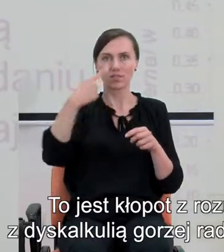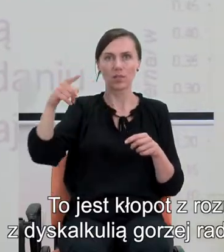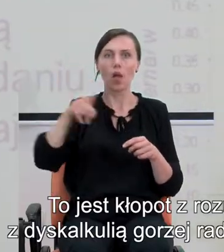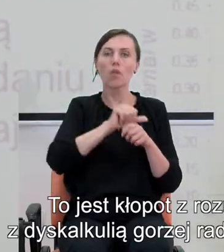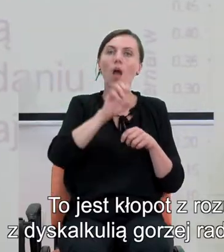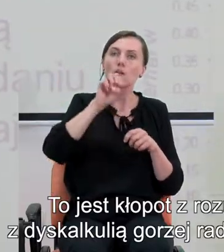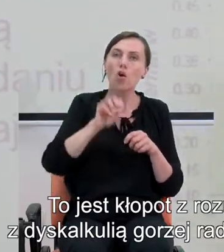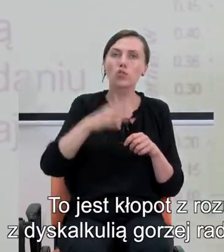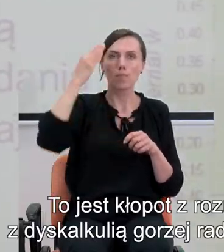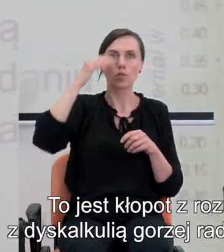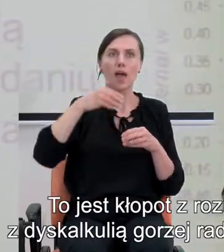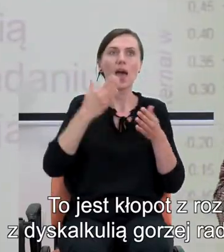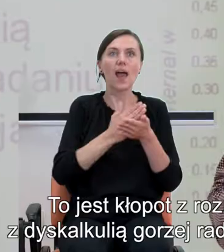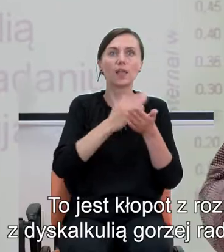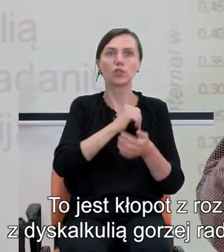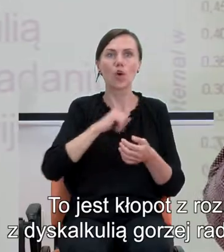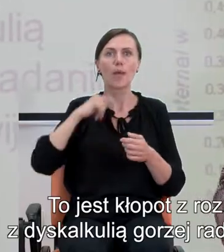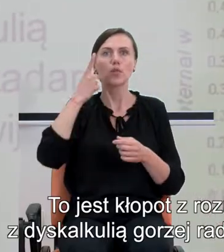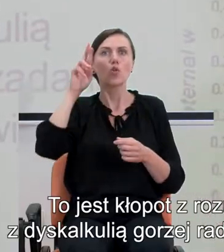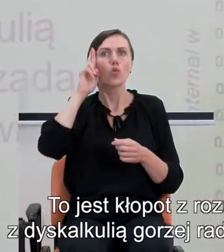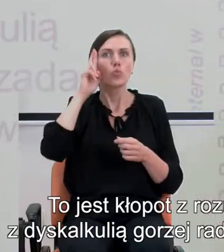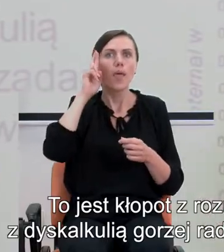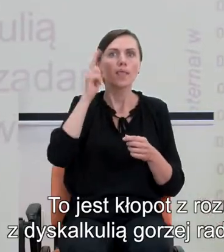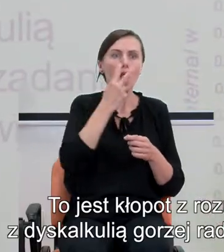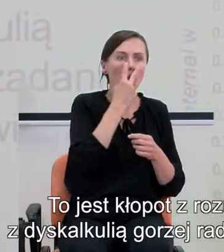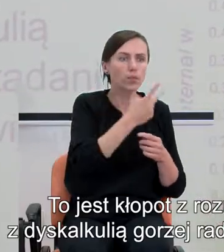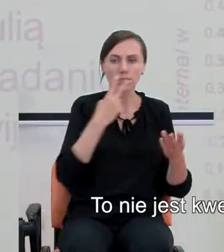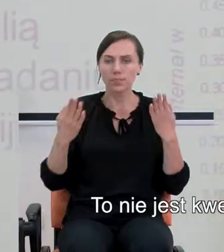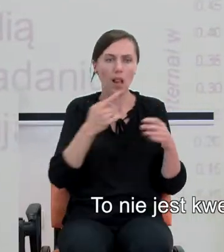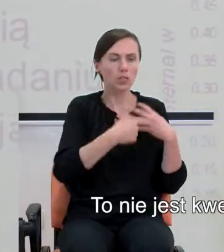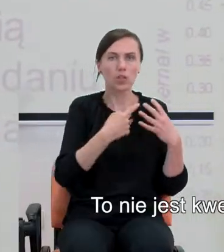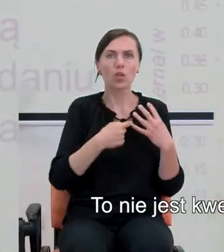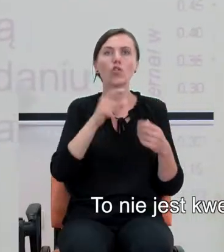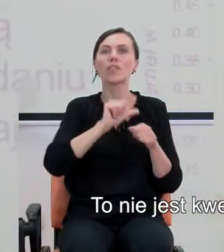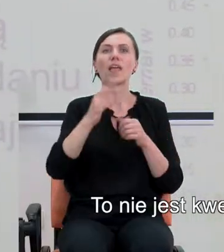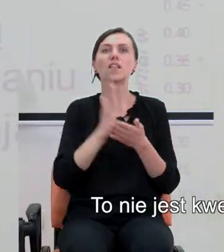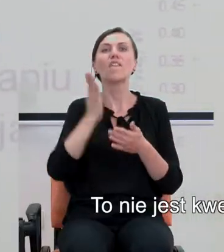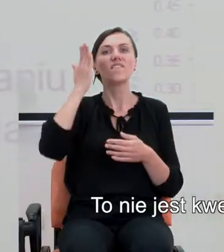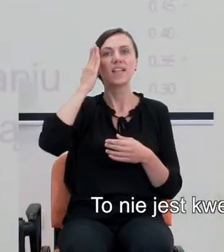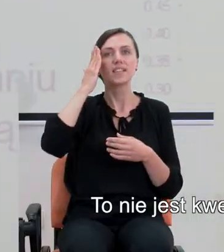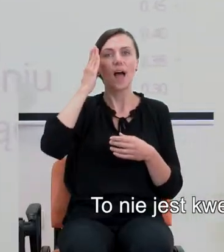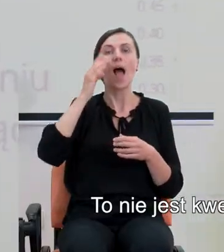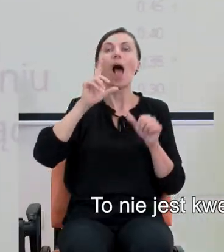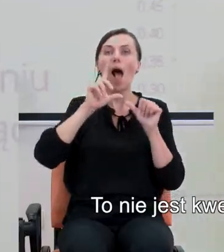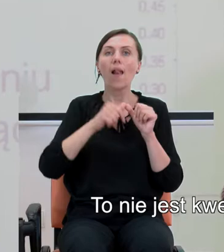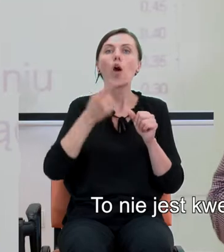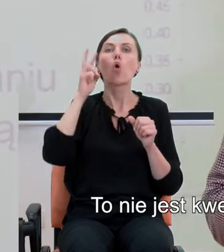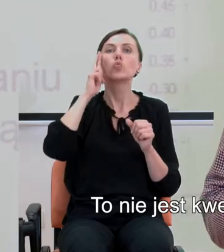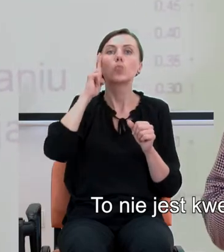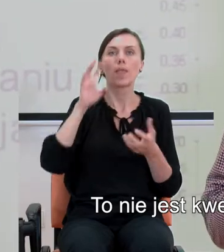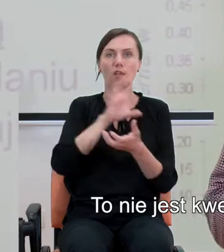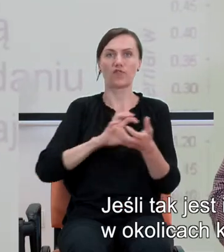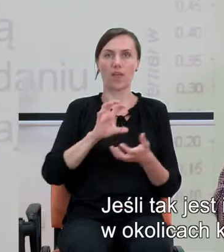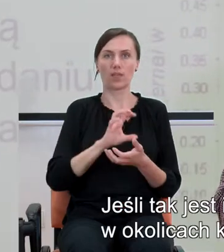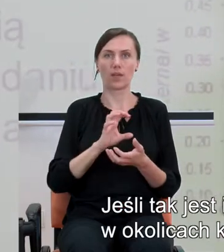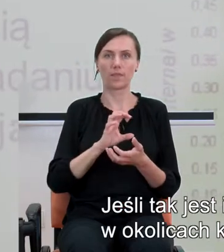gorzej radzi sobie w ogóle z percepcją, postrzeganiem liczebności. To nie jest kwestia wiedzy. To jest kwestia postrzegania świata.